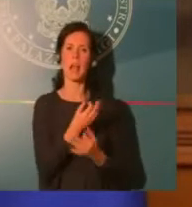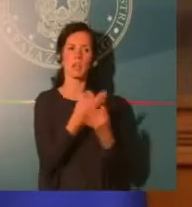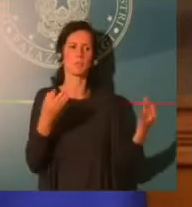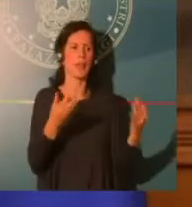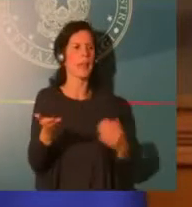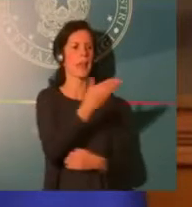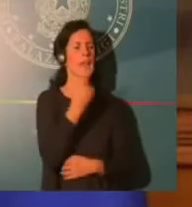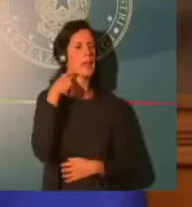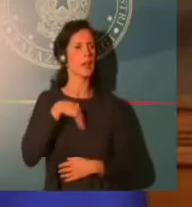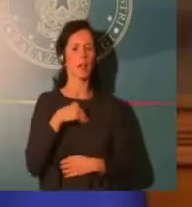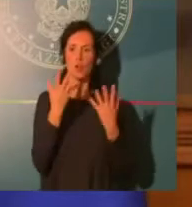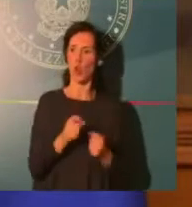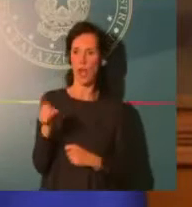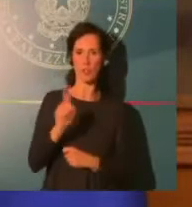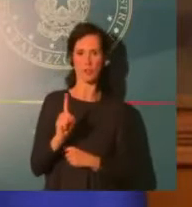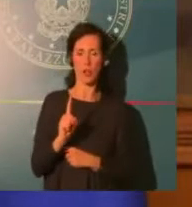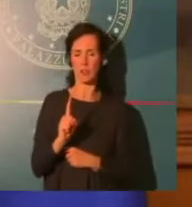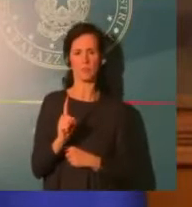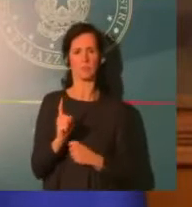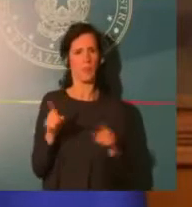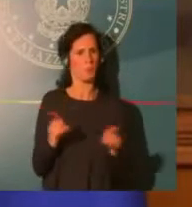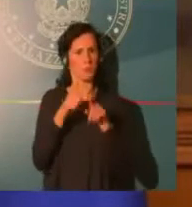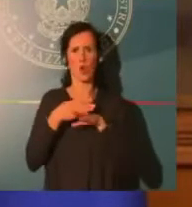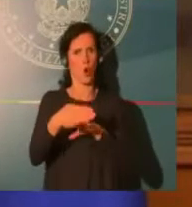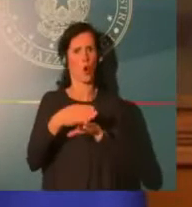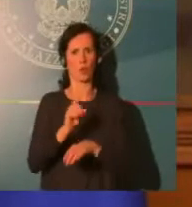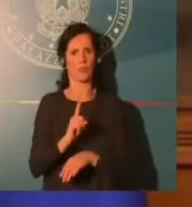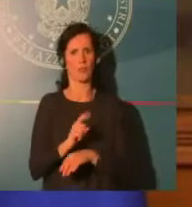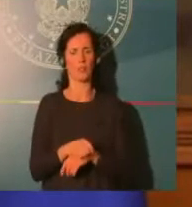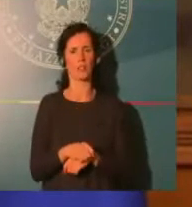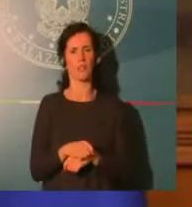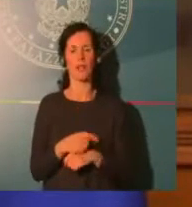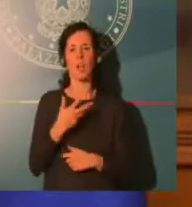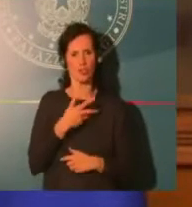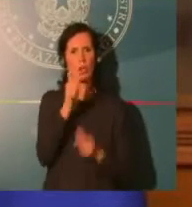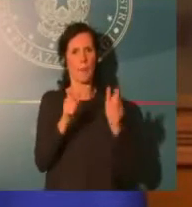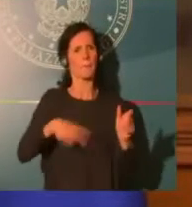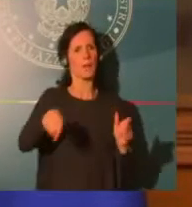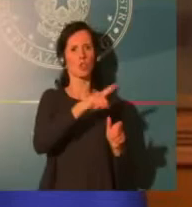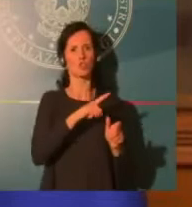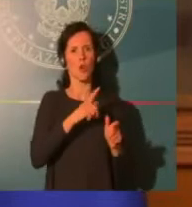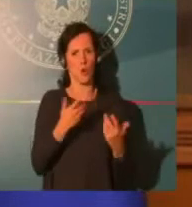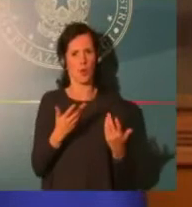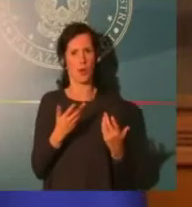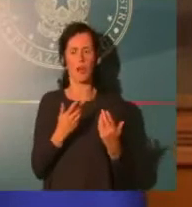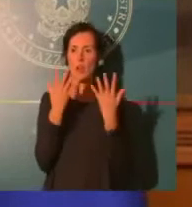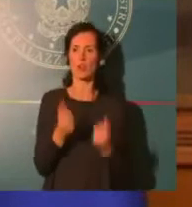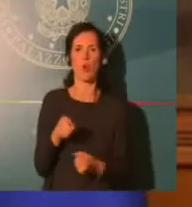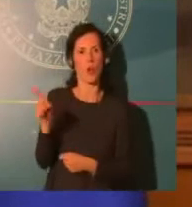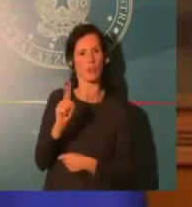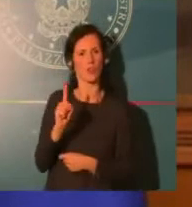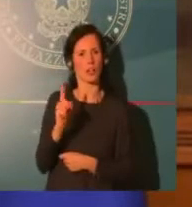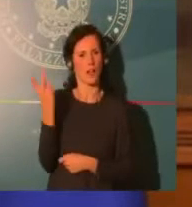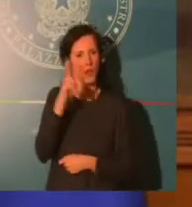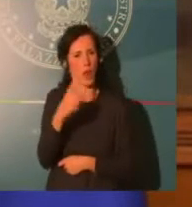interesse a lasciarsi strumentalizzare da chi, in modo metodico, sistematico, sta cercando di soffiare